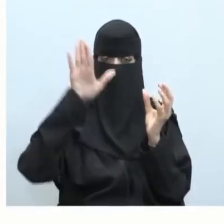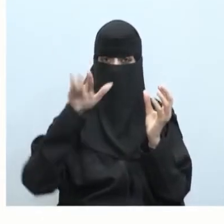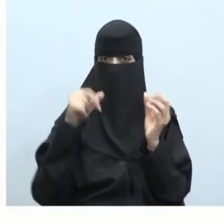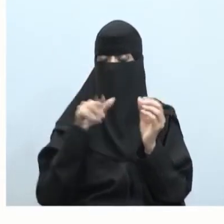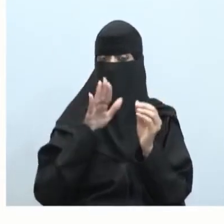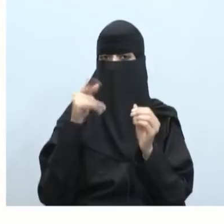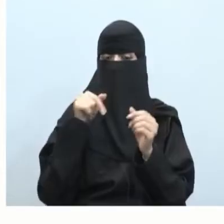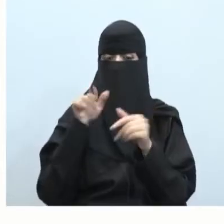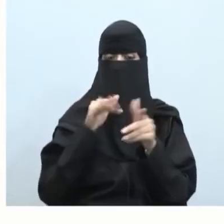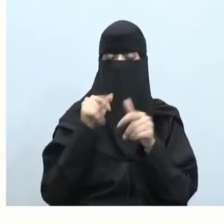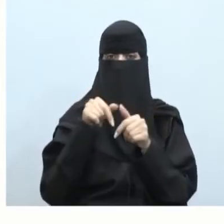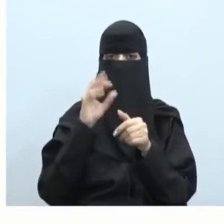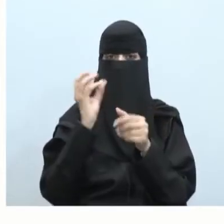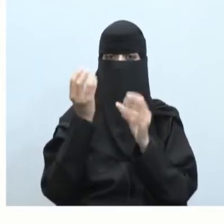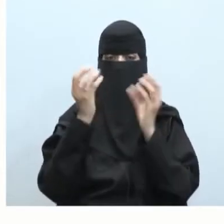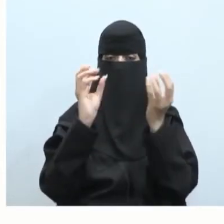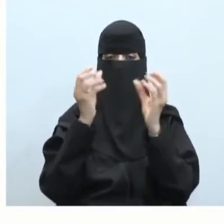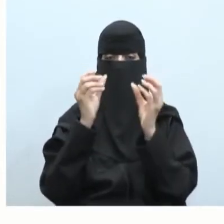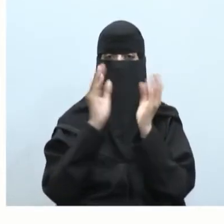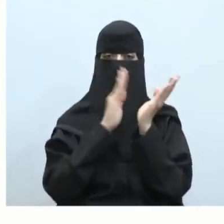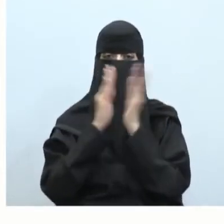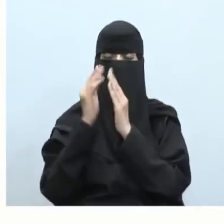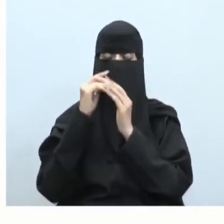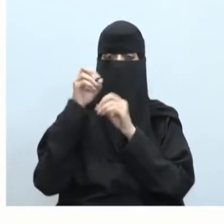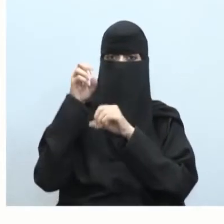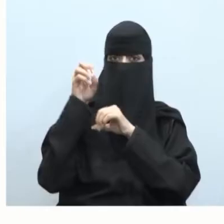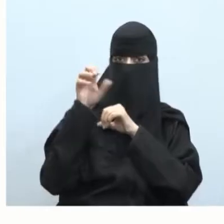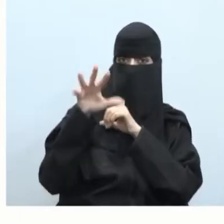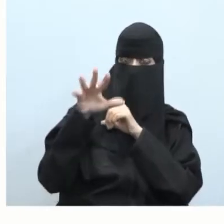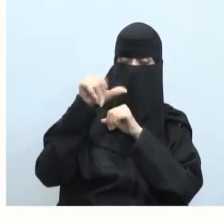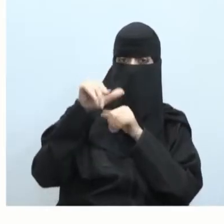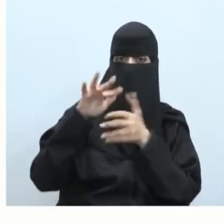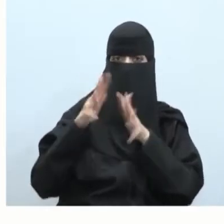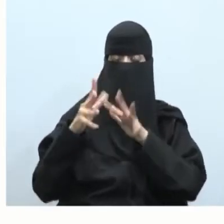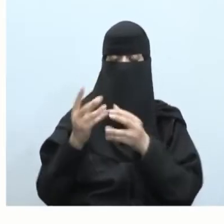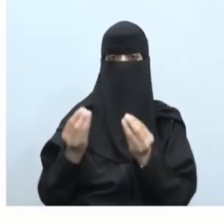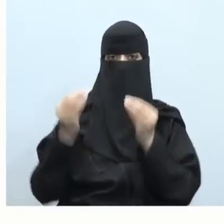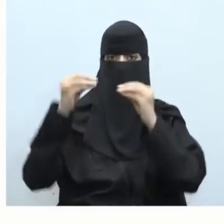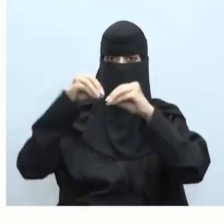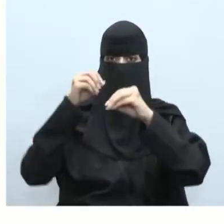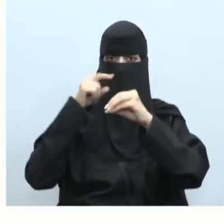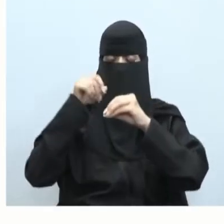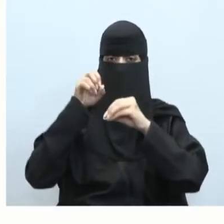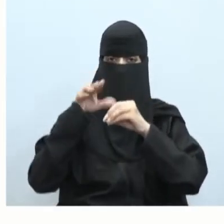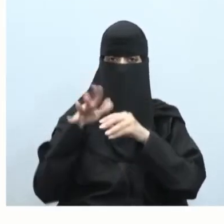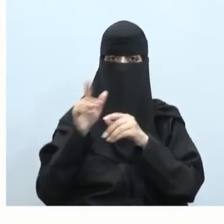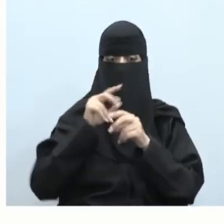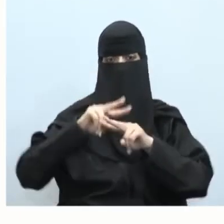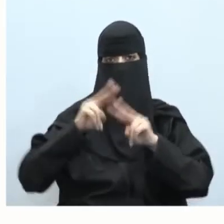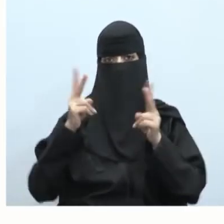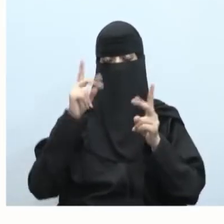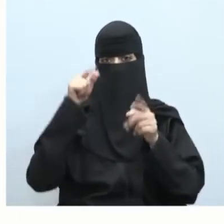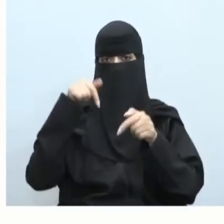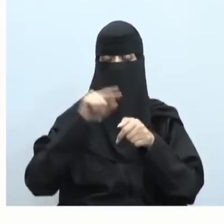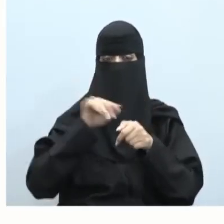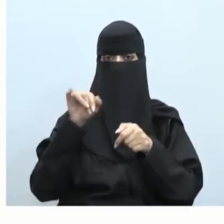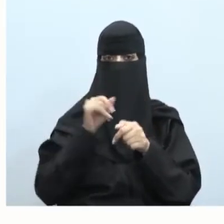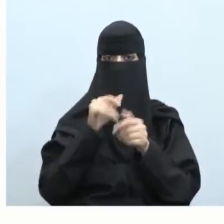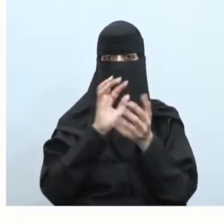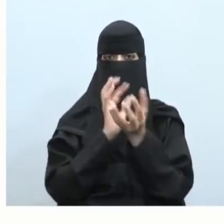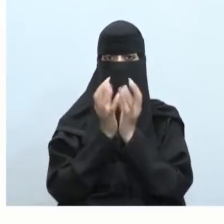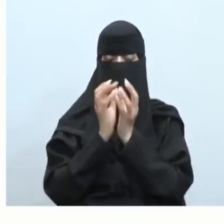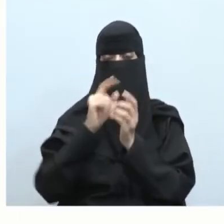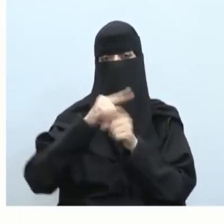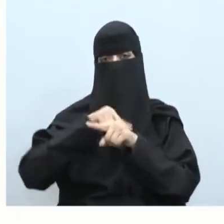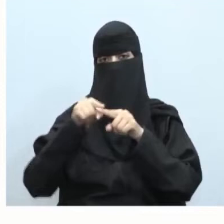عبارة عن مواد مشعة قد تزيد بالإشعاع ويختلف إشعاعها من كوكب